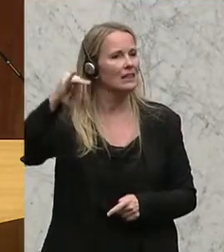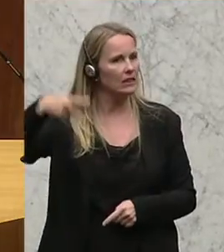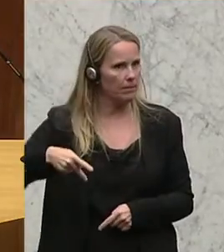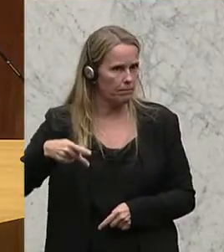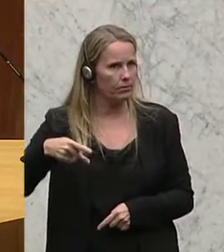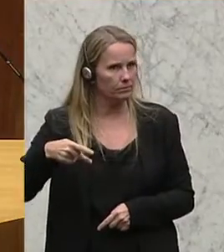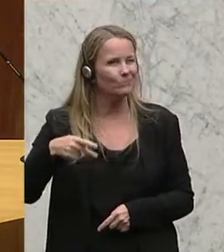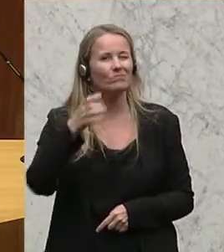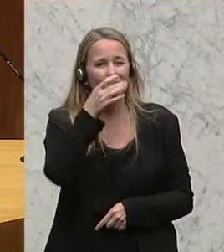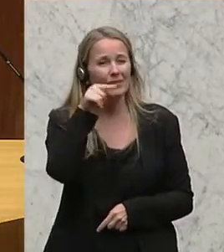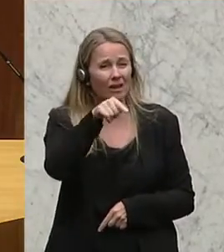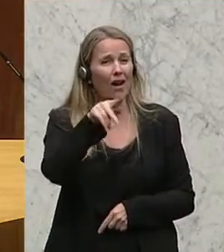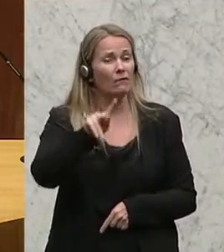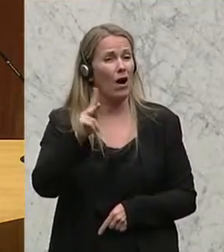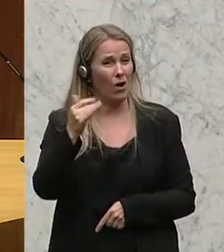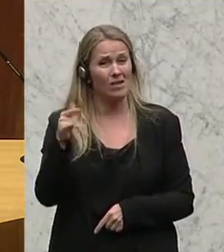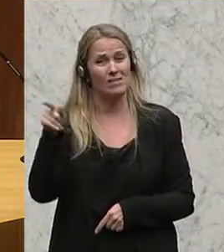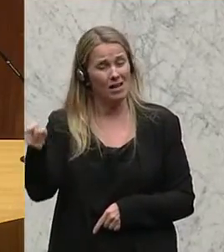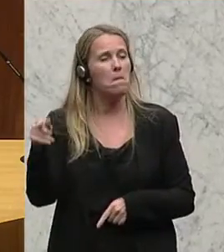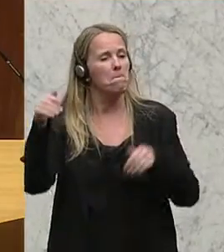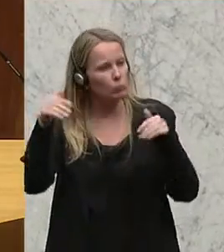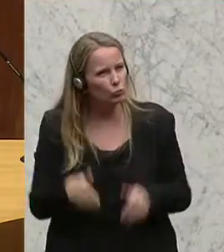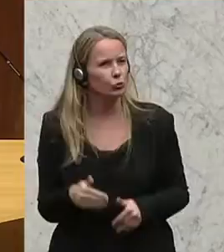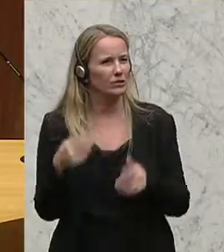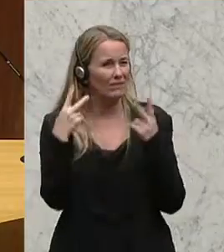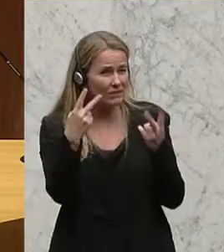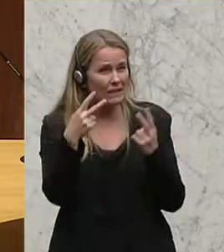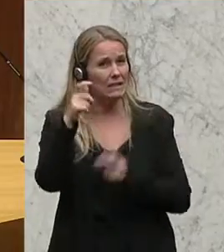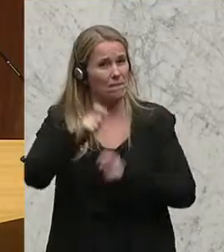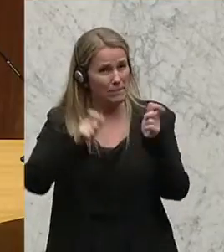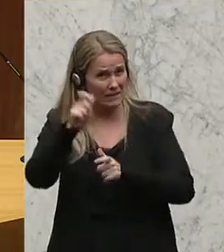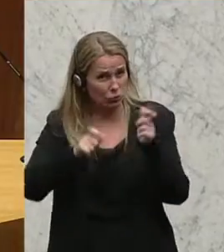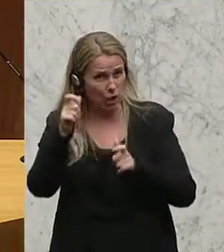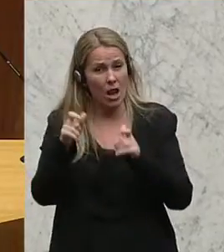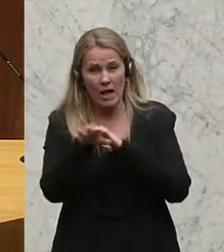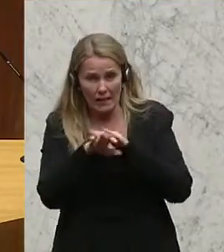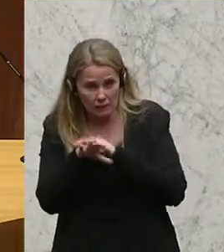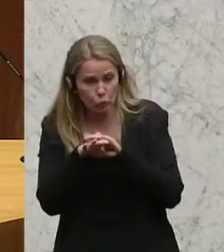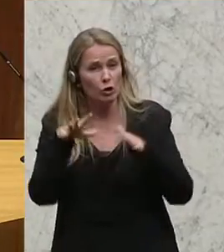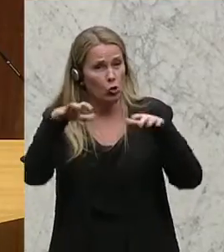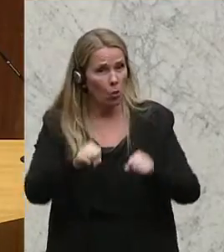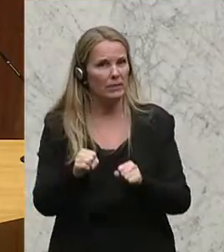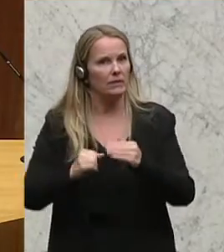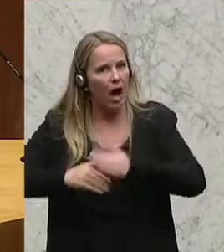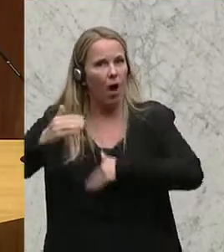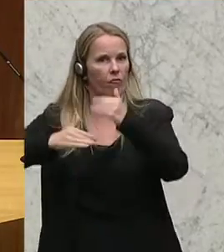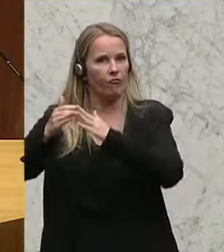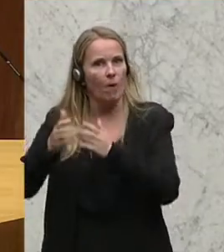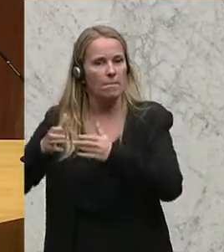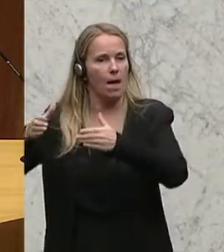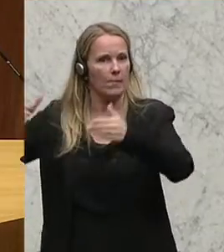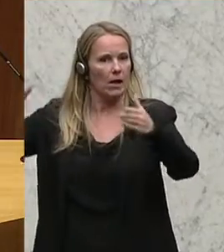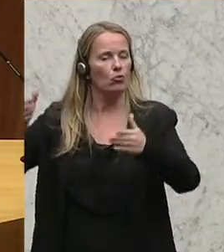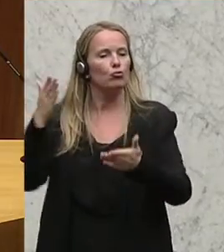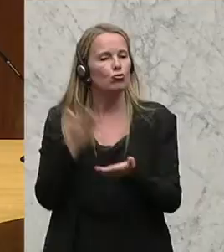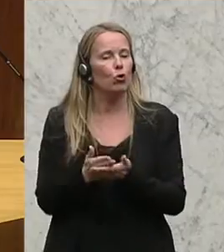Genau hier hätte der VKI die Notwendigkeit, personell Ressourcen und Kompetenzen aufzubauen. Und